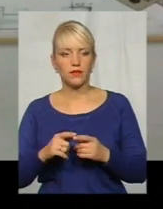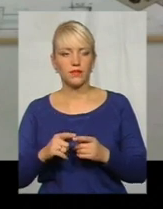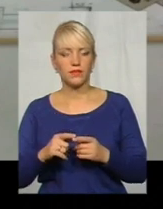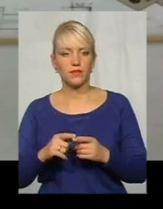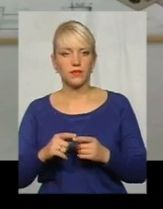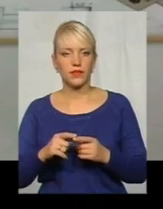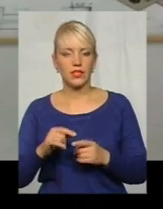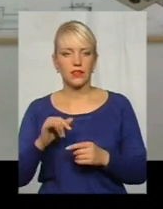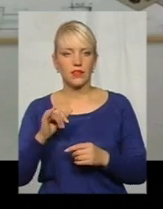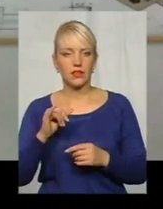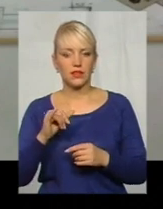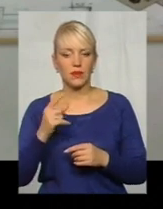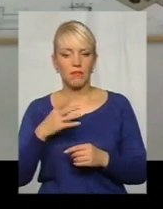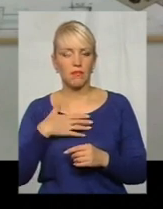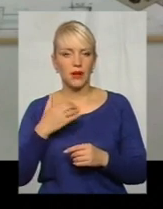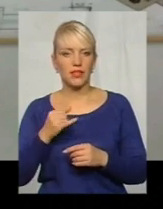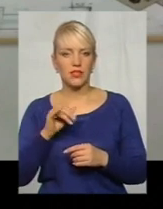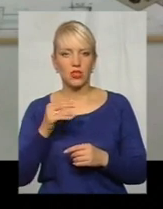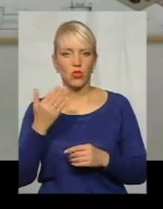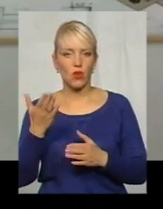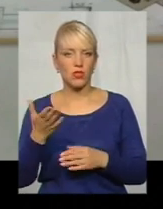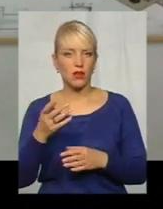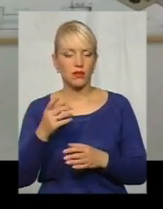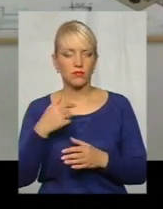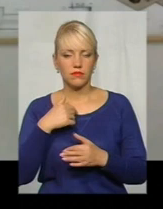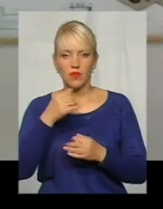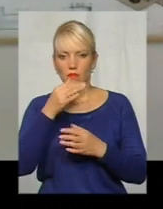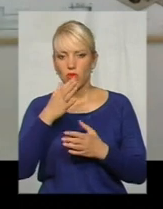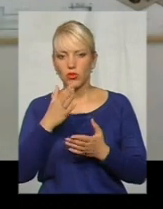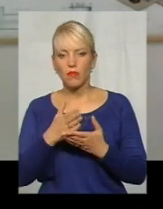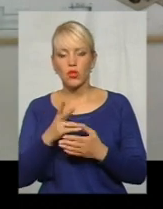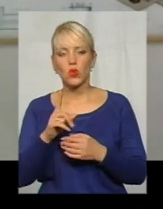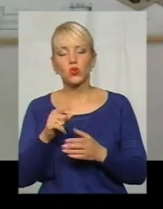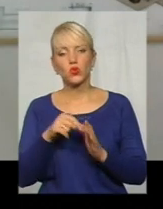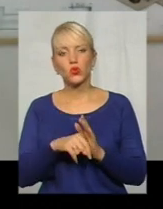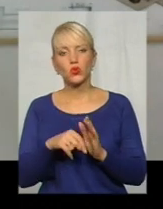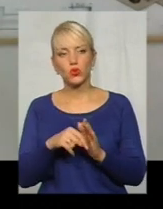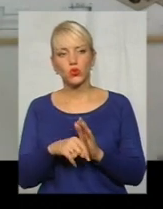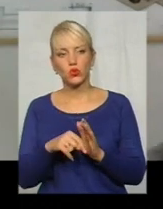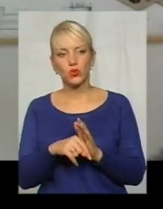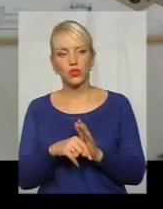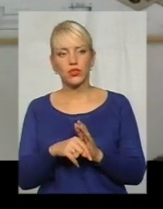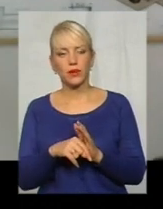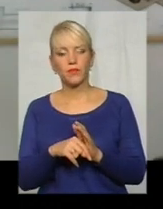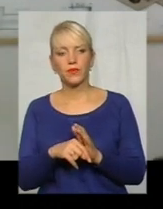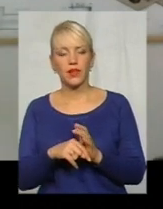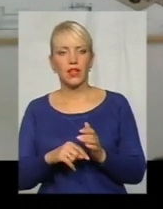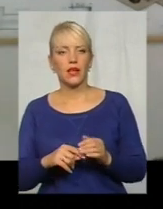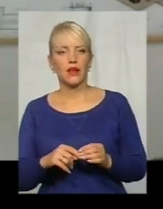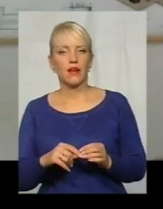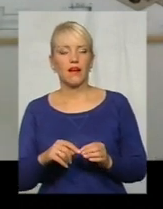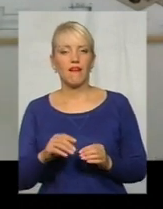і потензії до них поки що ми мати не можемо, але що стосується фермерів, фізичних осіб,